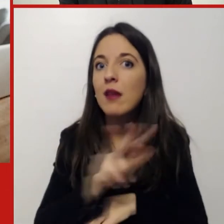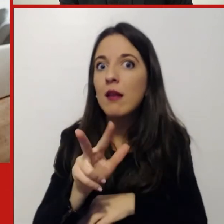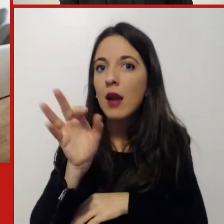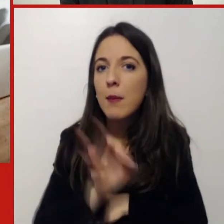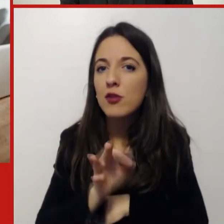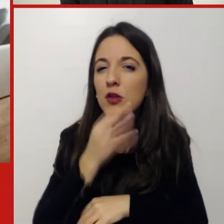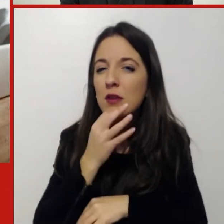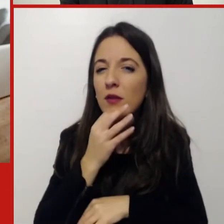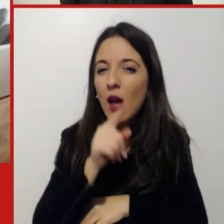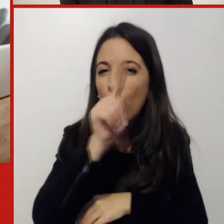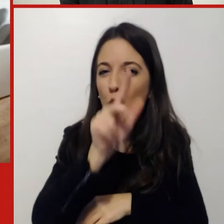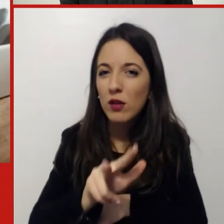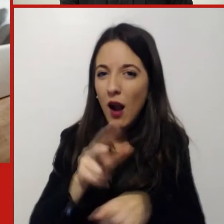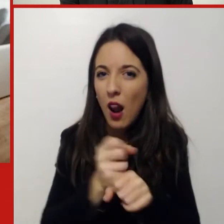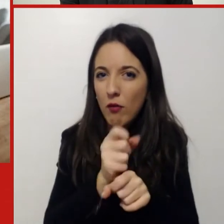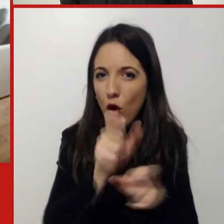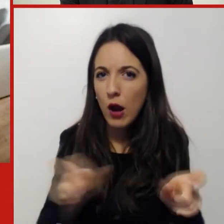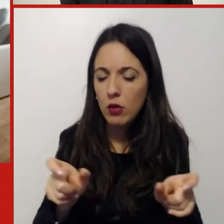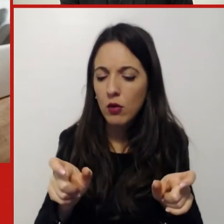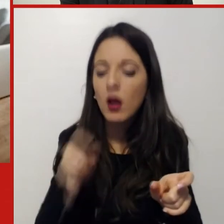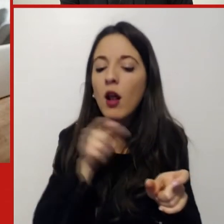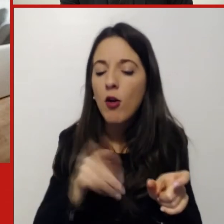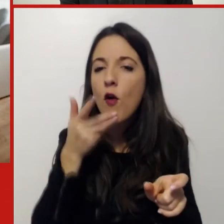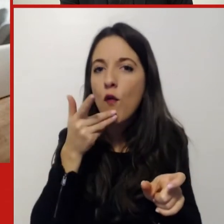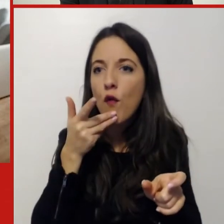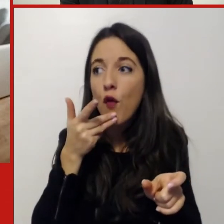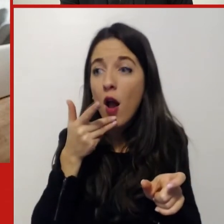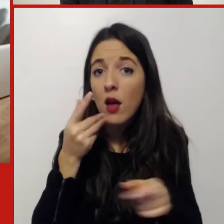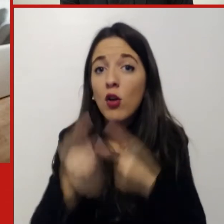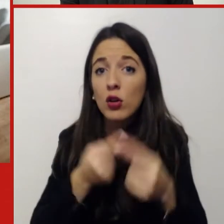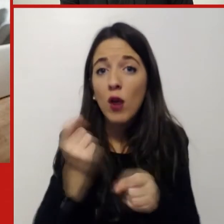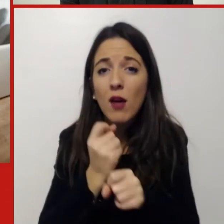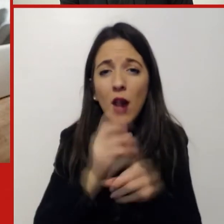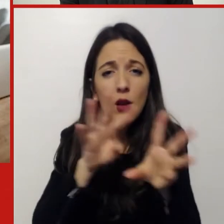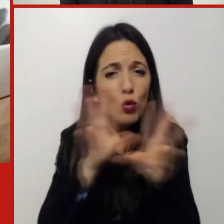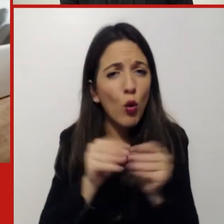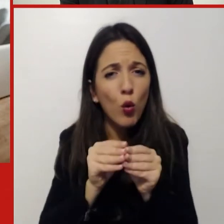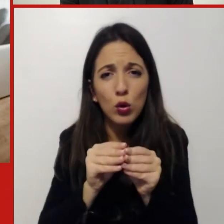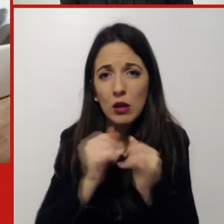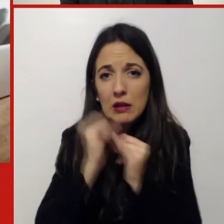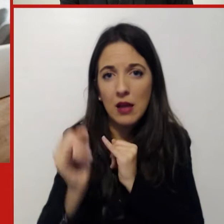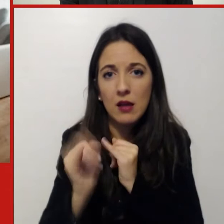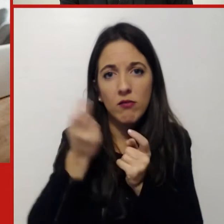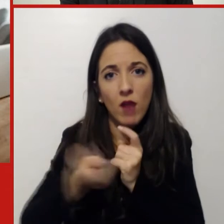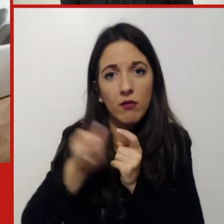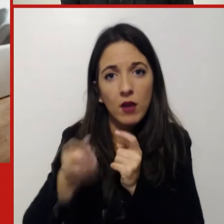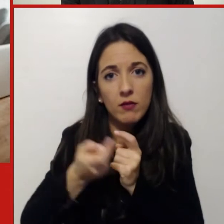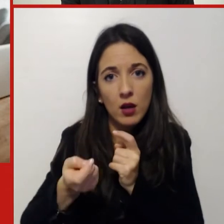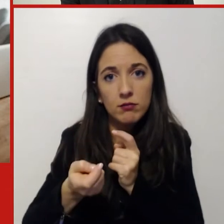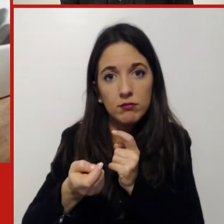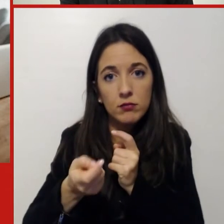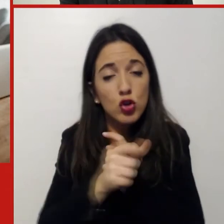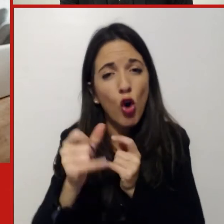oggi desidererebbe continuare a lavorare totalmente da remoto. Ecco, in alcuni casi questo